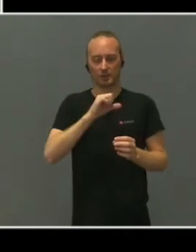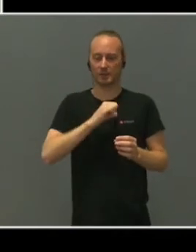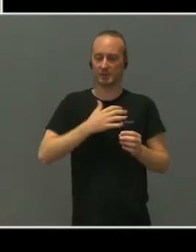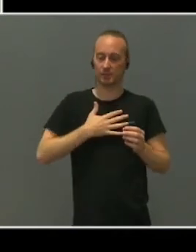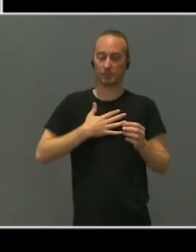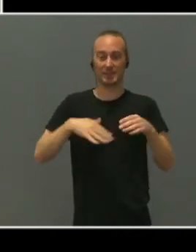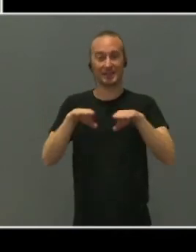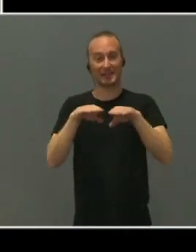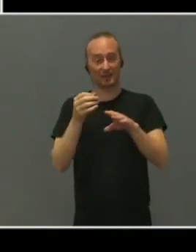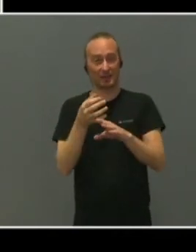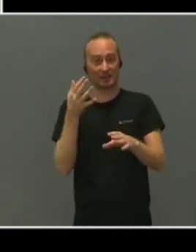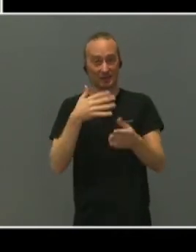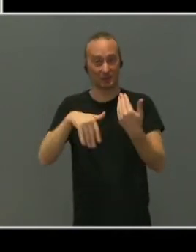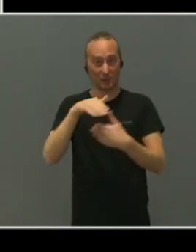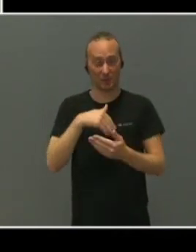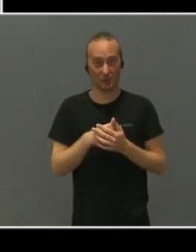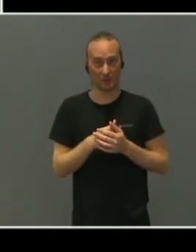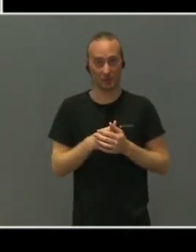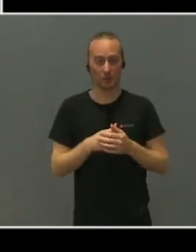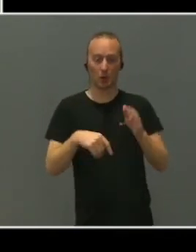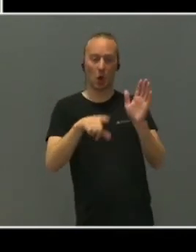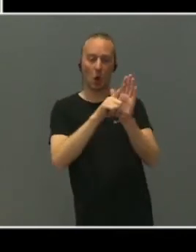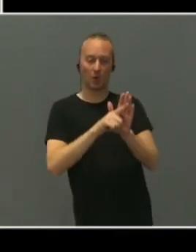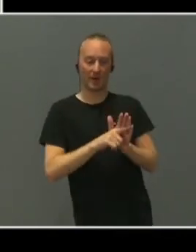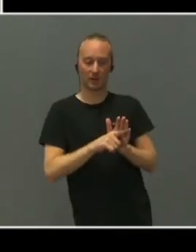er mye som er på plass i lovverk og i formelle rettigheter.